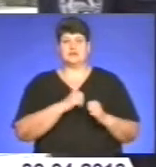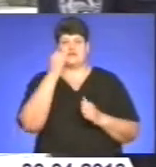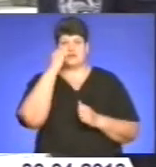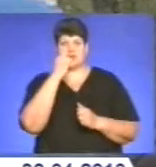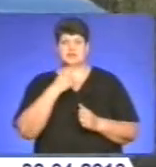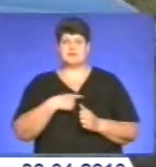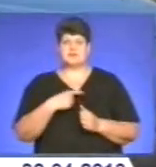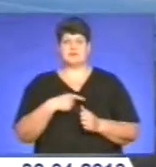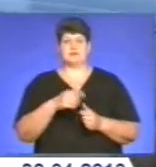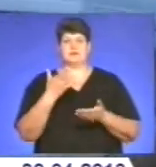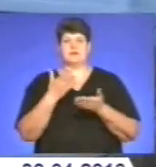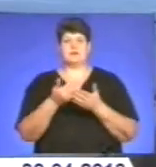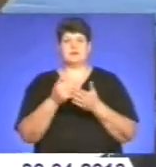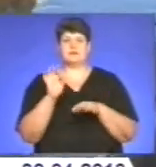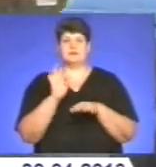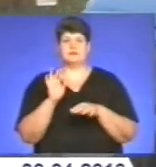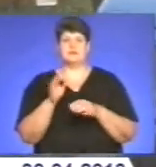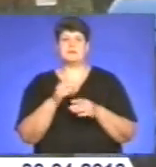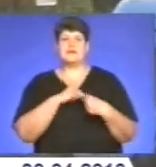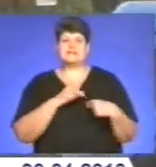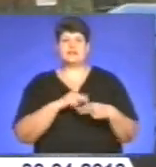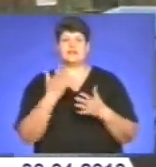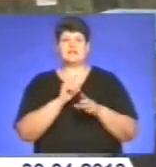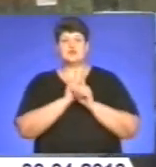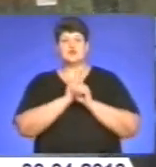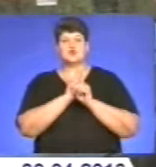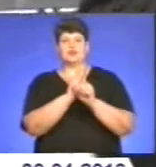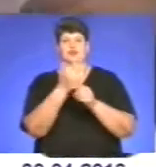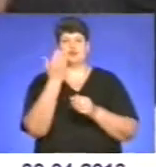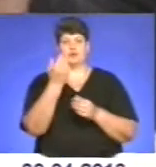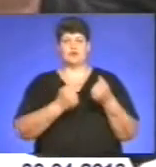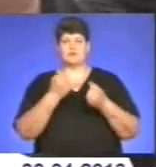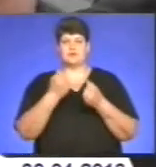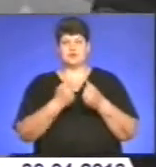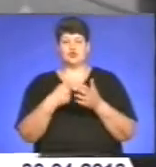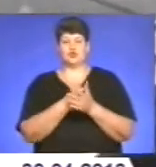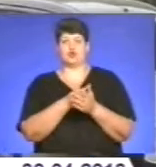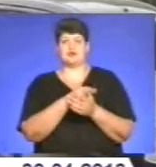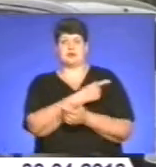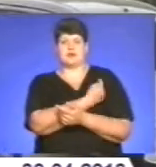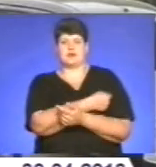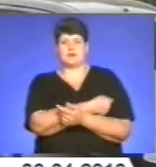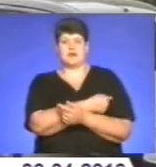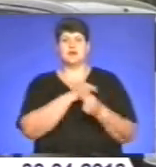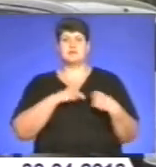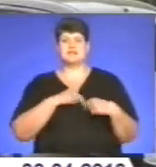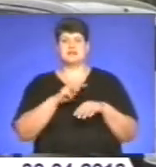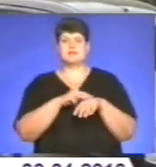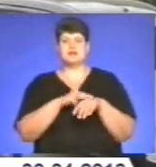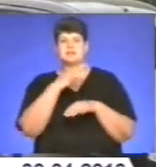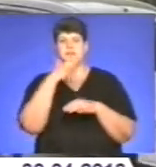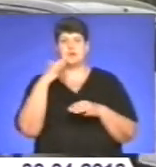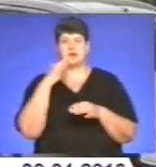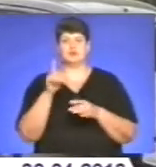себе та членів родини, хворої дитини, працівникам, які супроводжували його автомобіль до лікувального закладу. Працівники міліції багато в чому